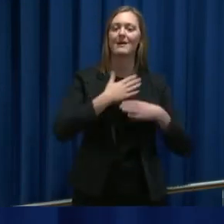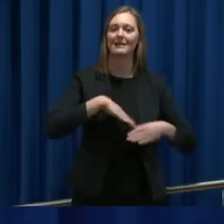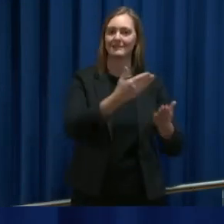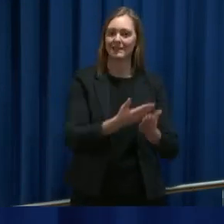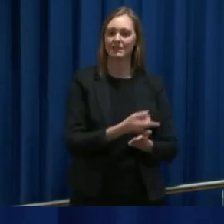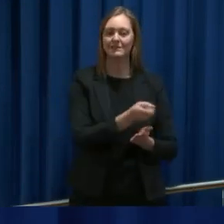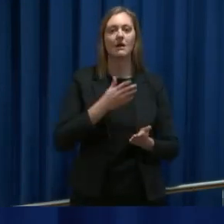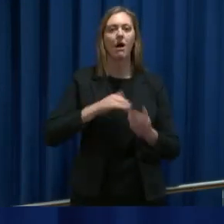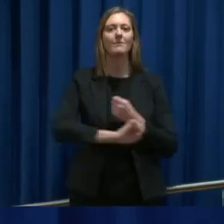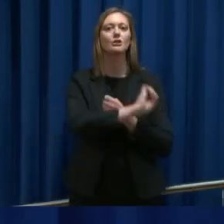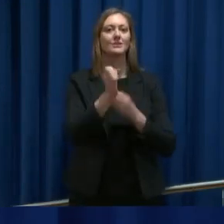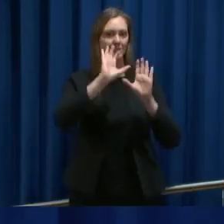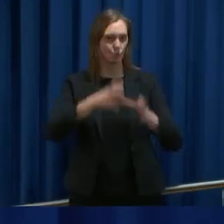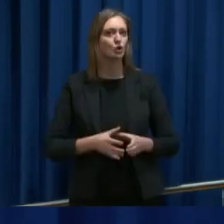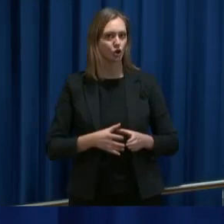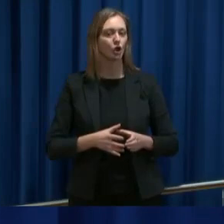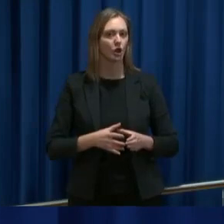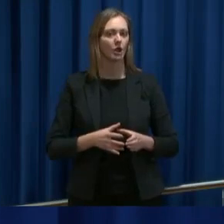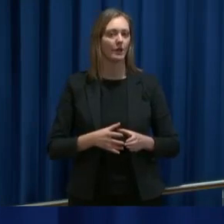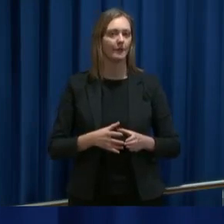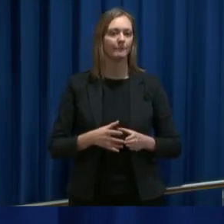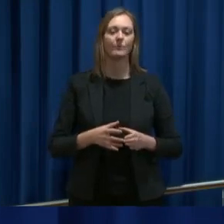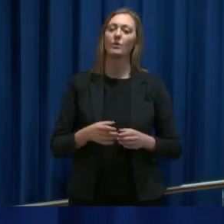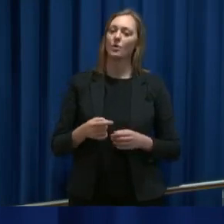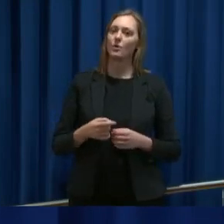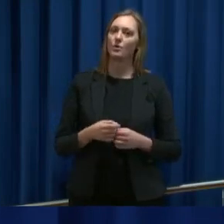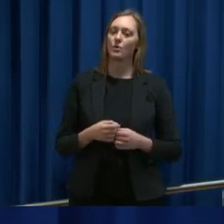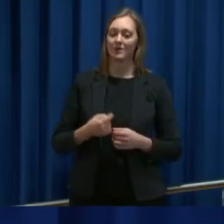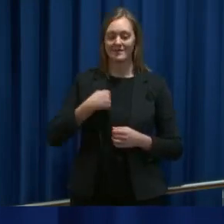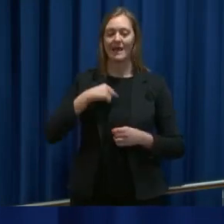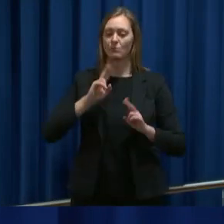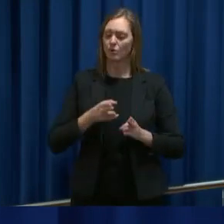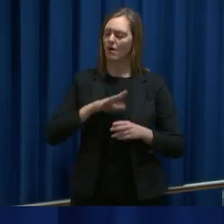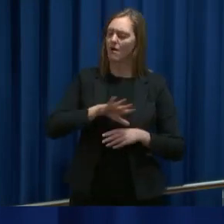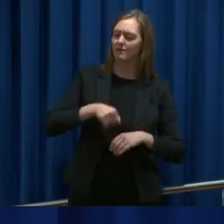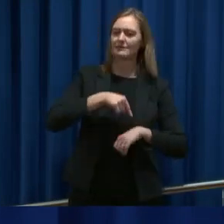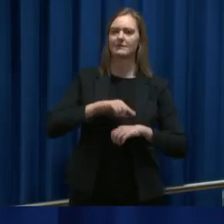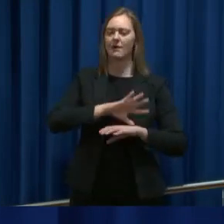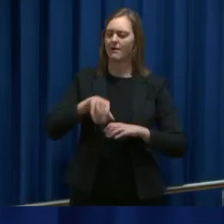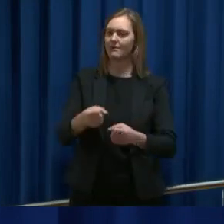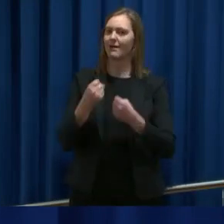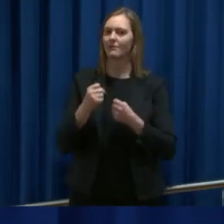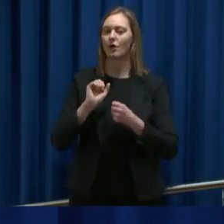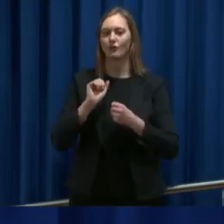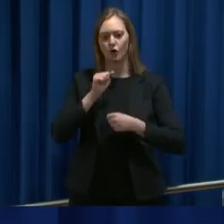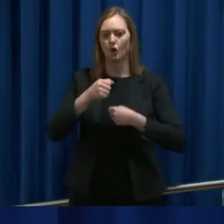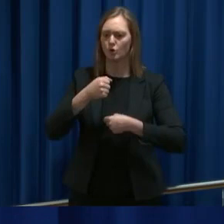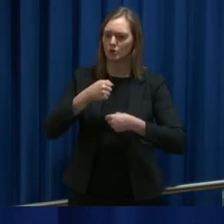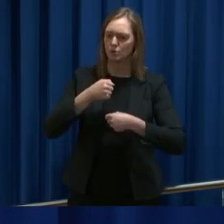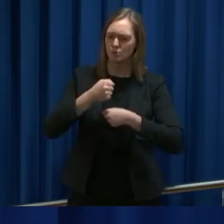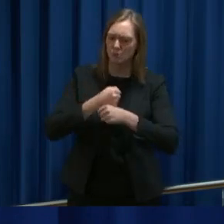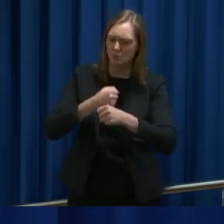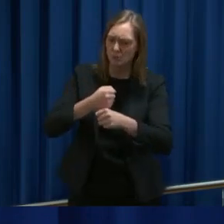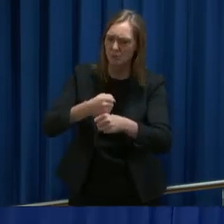beskyttelsesutstyr i en sånn situasjon. Og det bruker jeg alltid all krefter på, og det gjør også regjeringen for å løse.